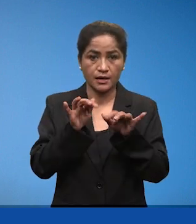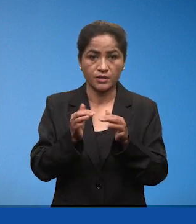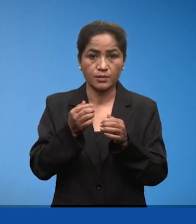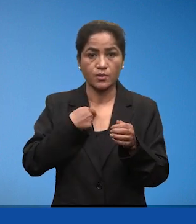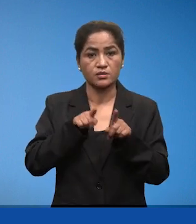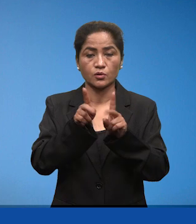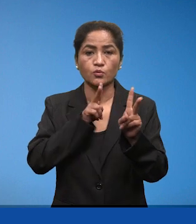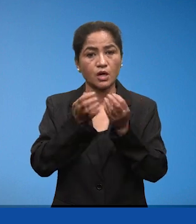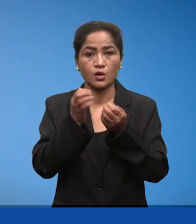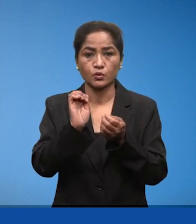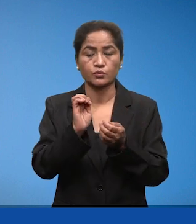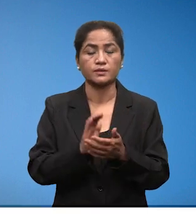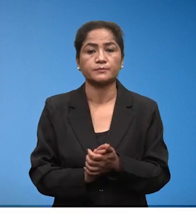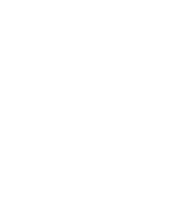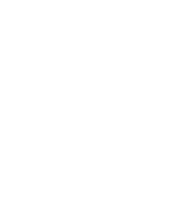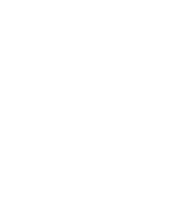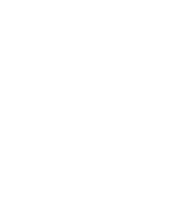कुरापनी गर्न सक्न होने छ